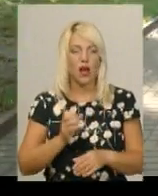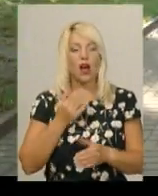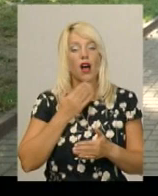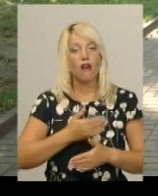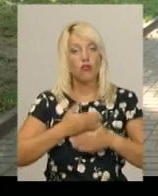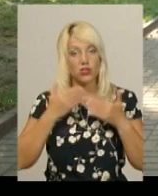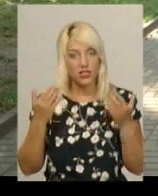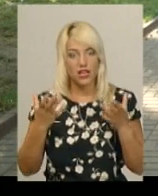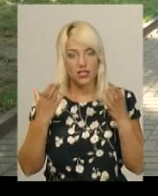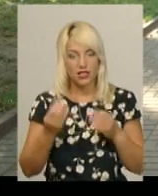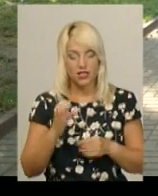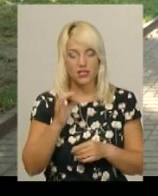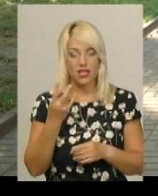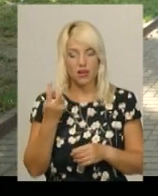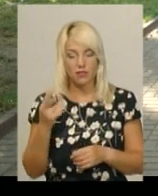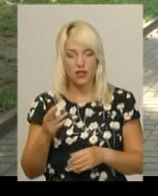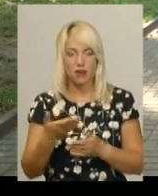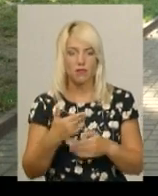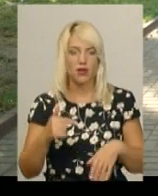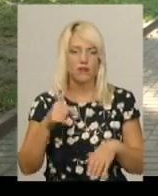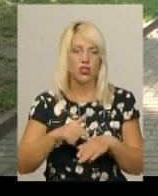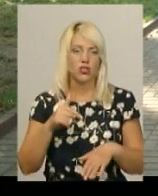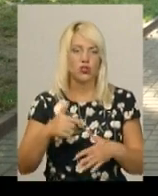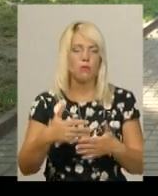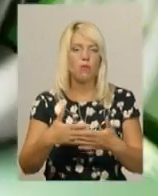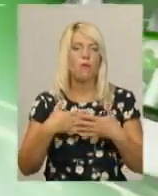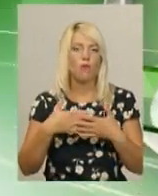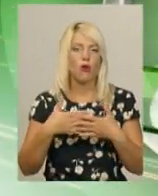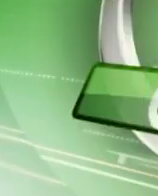останні дні серпня ми відчуємо подих осені.